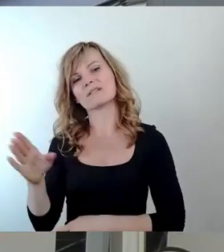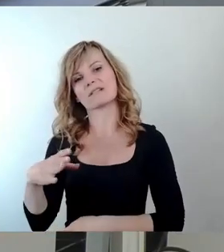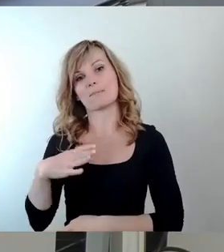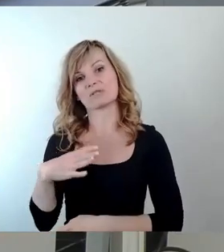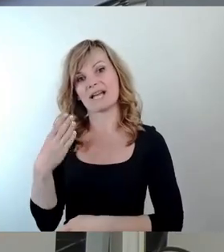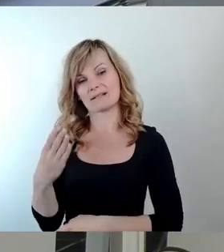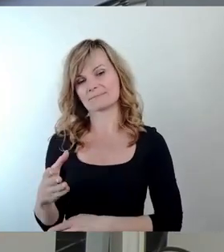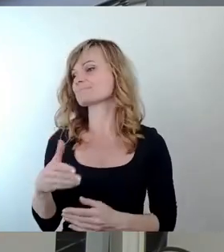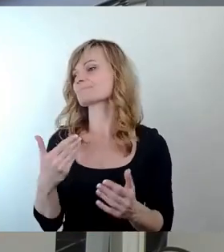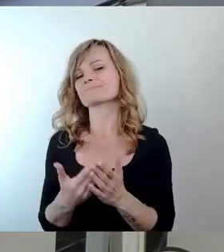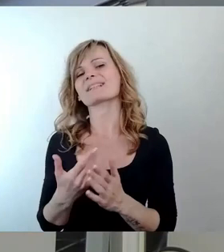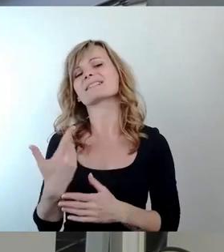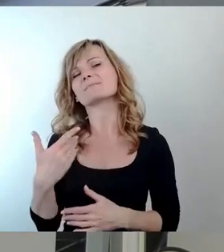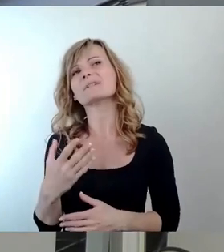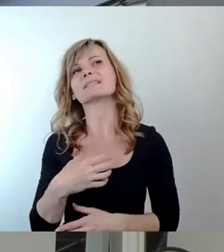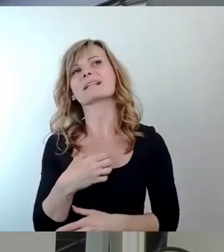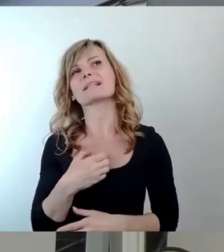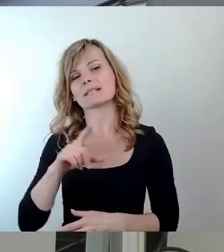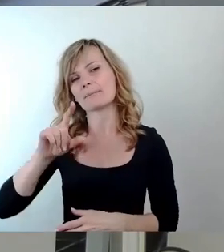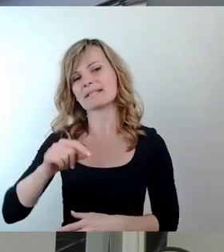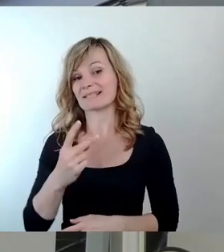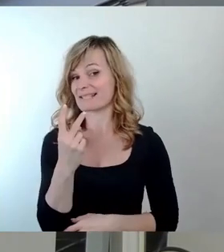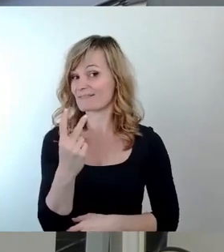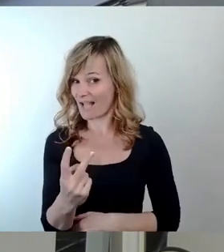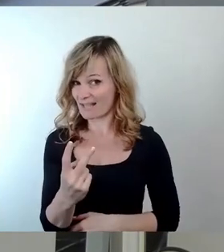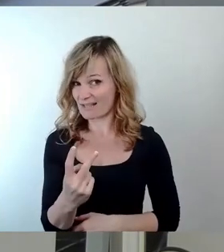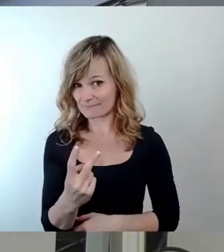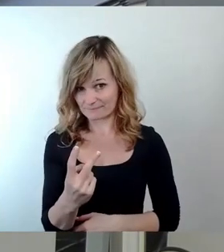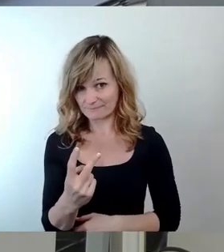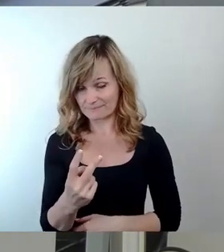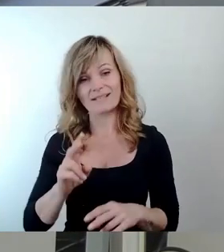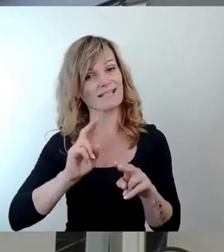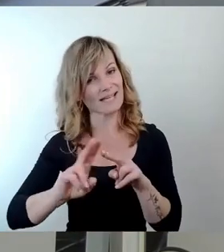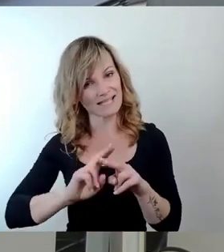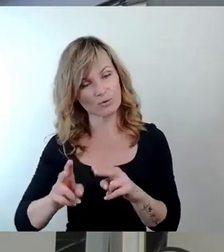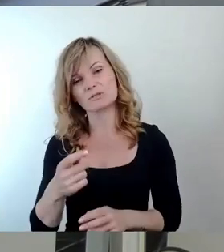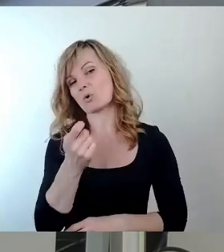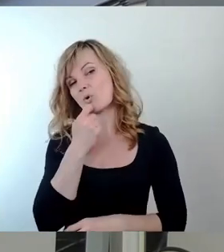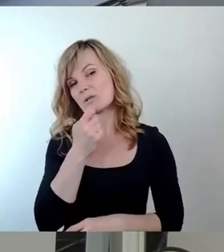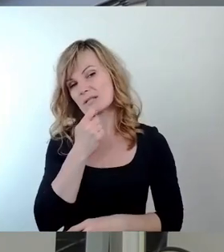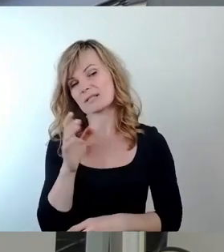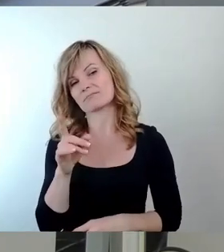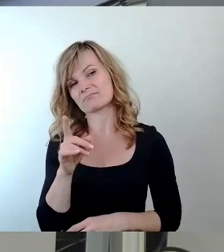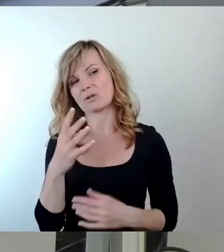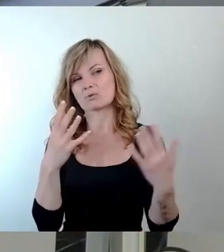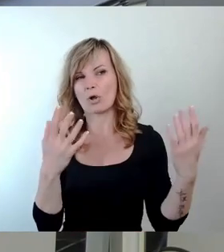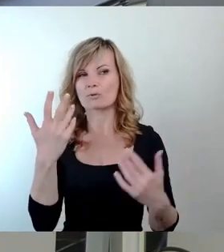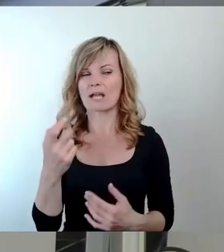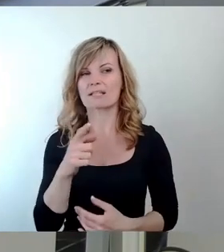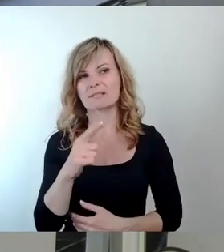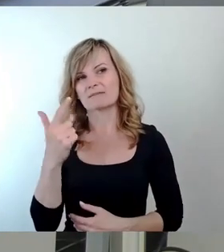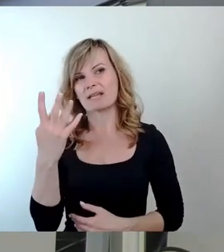wir in Dresden mindestens zwei Sanierungskosten mit Einbauten, 39 bis 42 Millionen Euro.